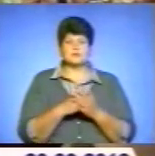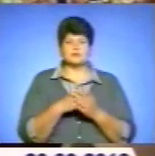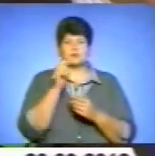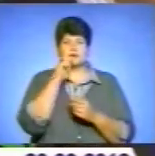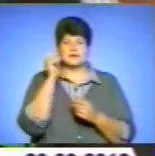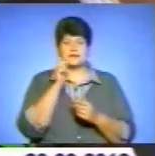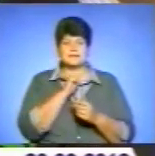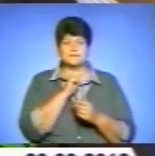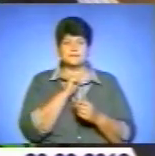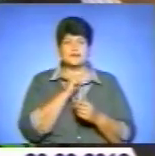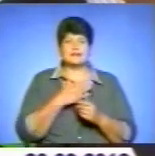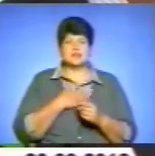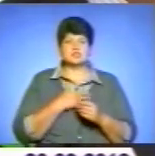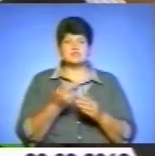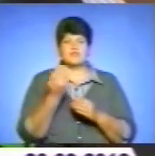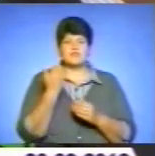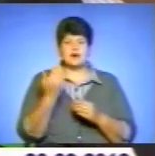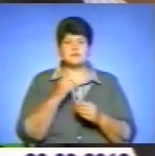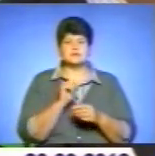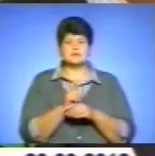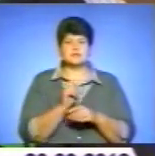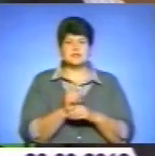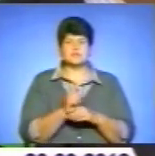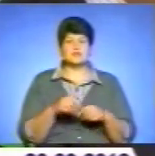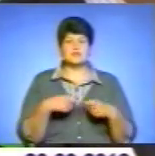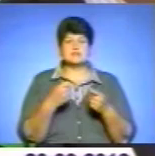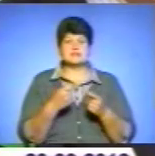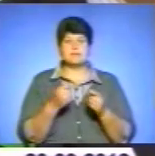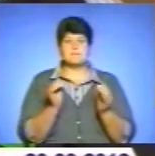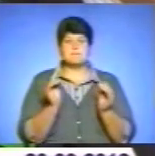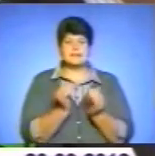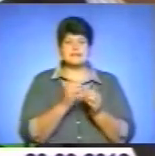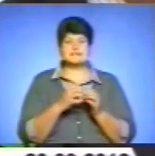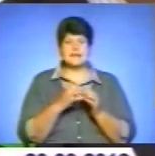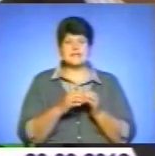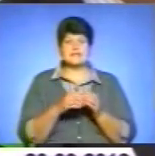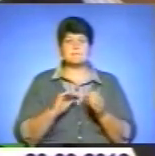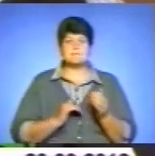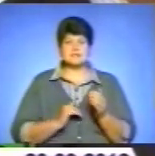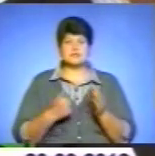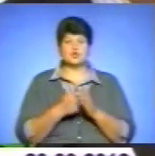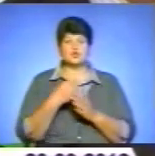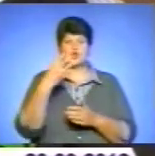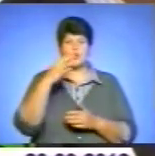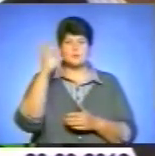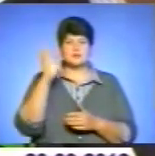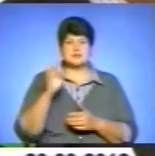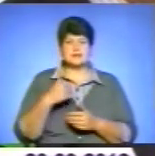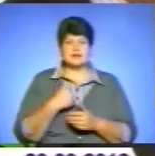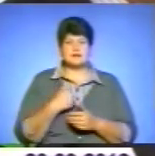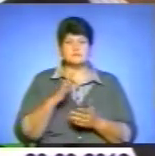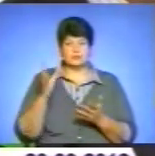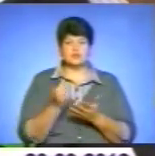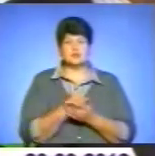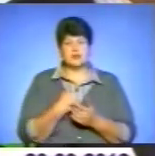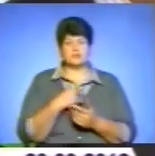Наша з вами задача – довести малий і середній бізнес до 40%. Якщо в нас це вийде, я буду вважати, що